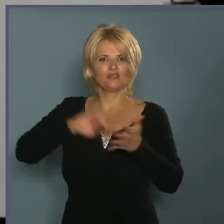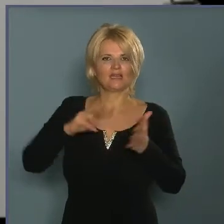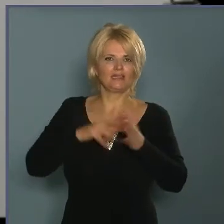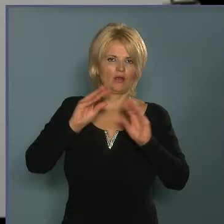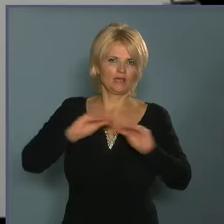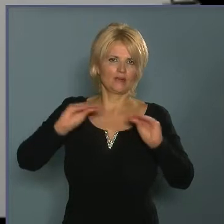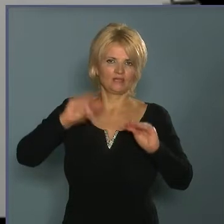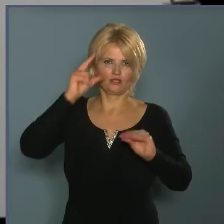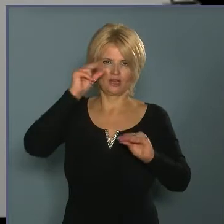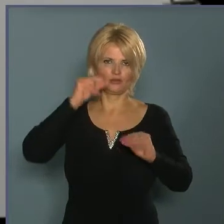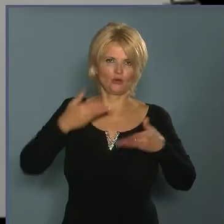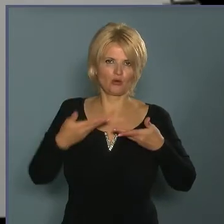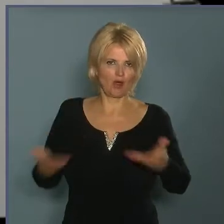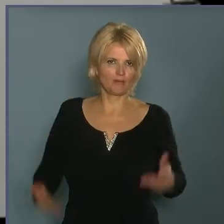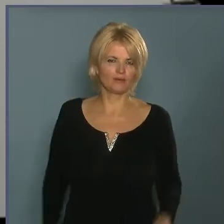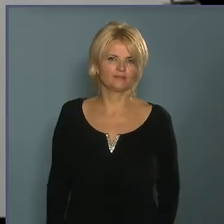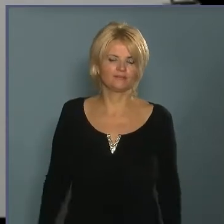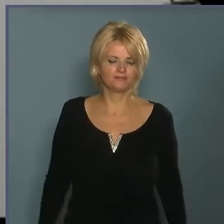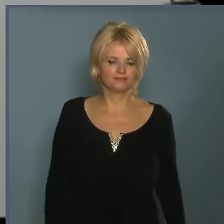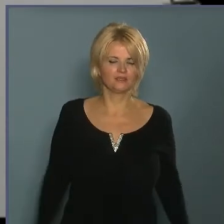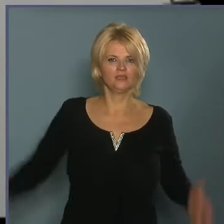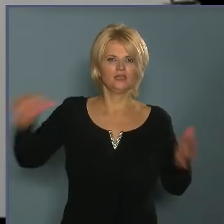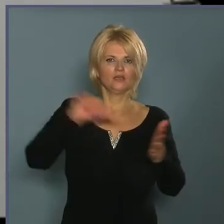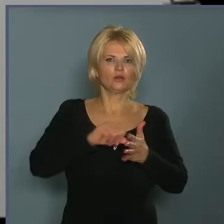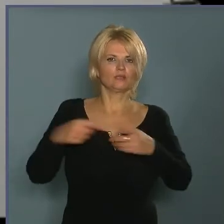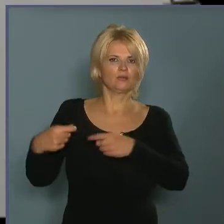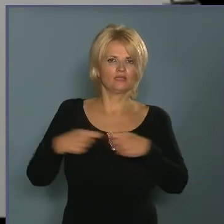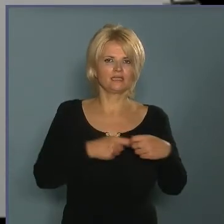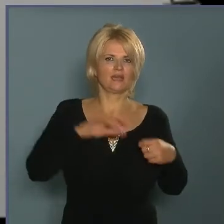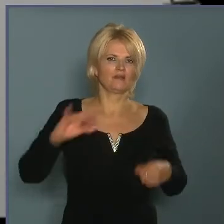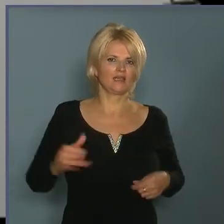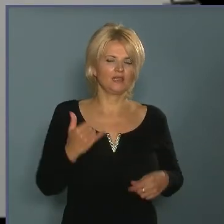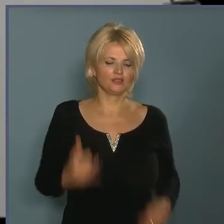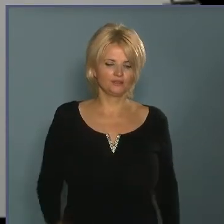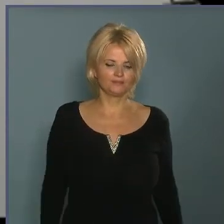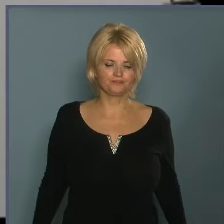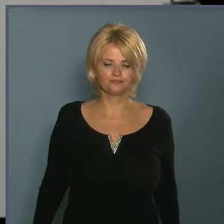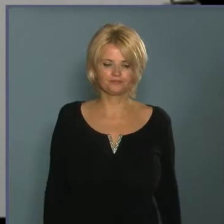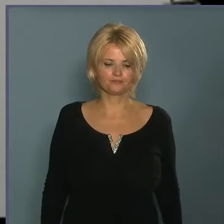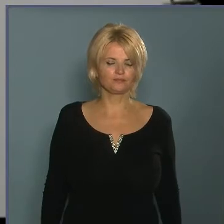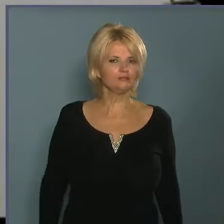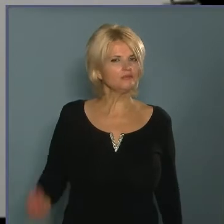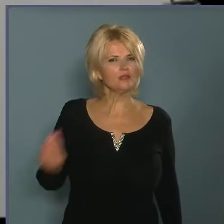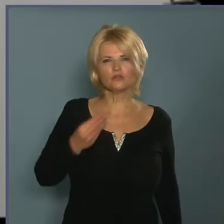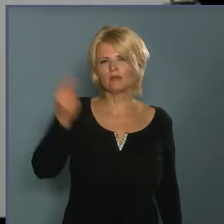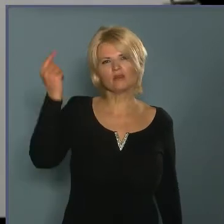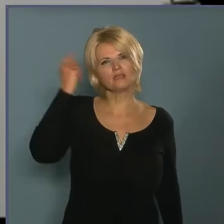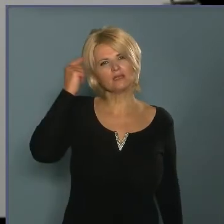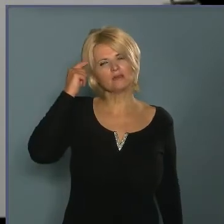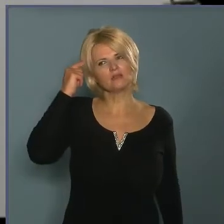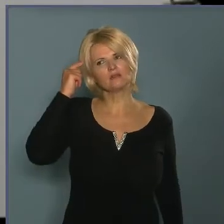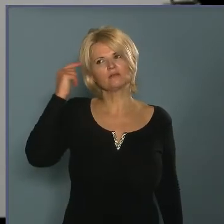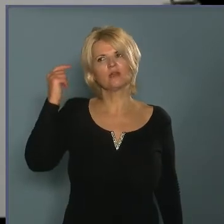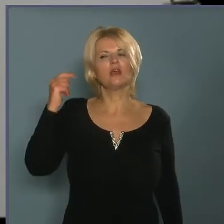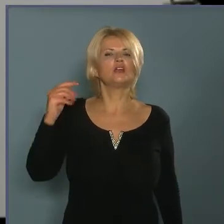rendszeresen vannak, nemcsak a kapitányságon, a központi szerveknél is. Az, hogy mi játszódik a fejében, én hallomásból